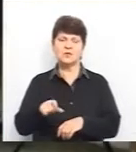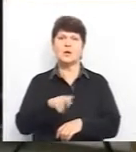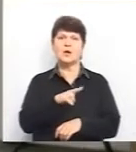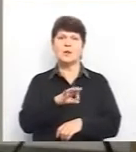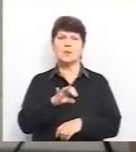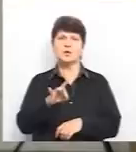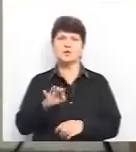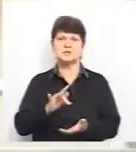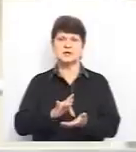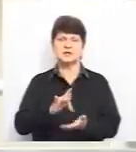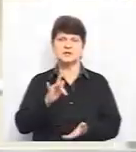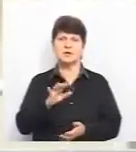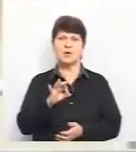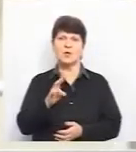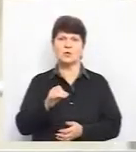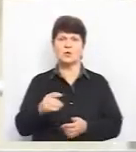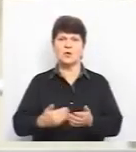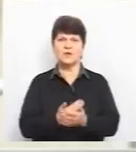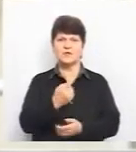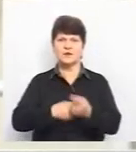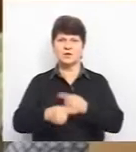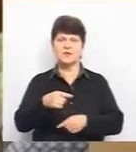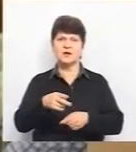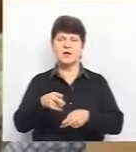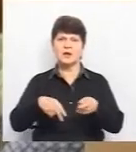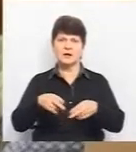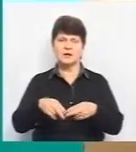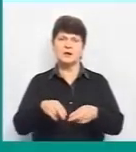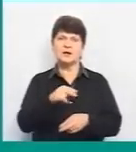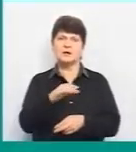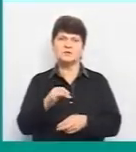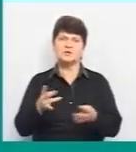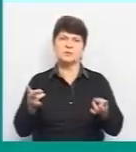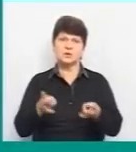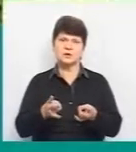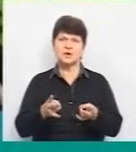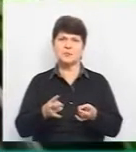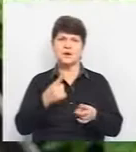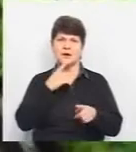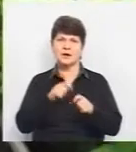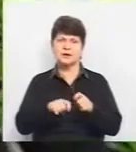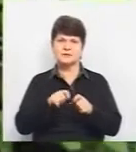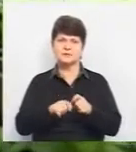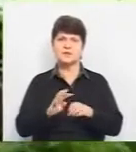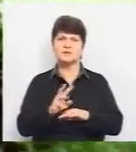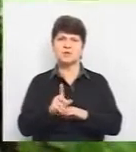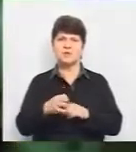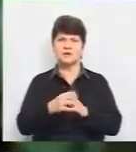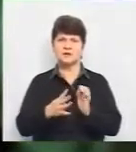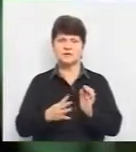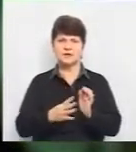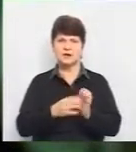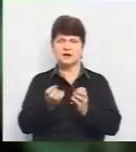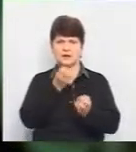онкоцентрі відновили планові операції, чи потрібен для цього експрес-тест на COVID-19. Чорнобривці, хризантеми, лаванда і